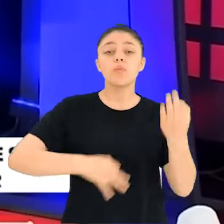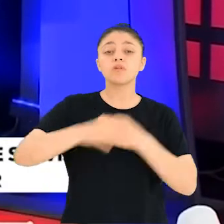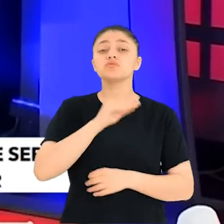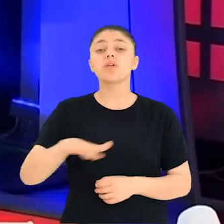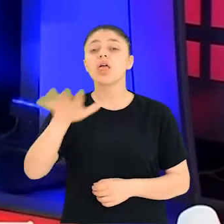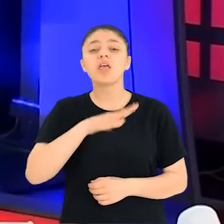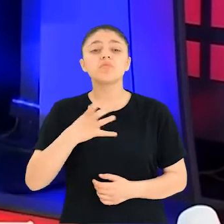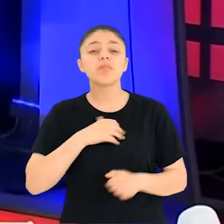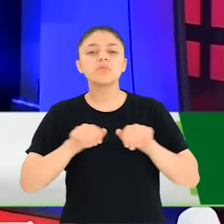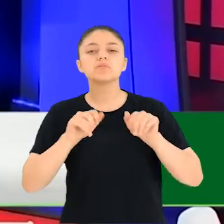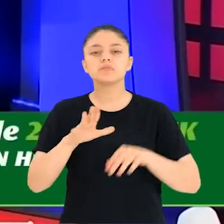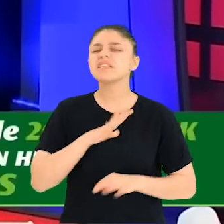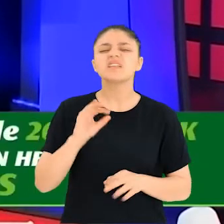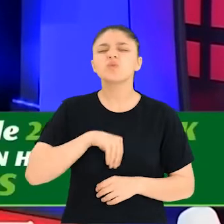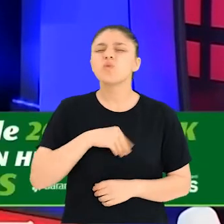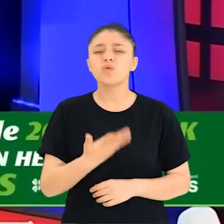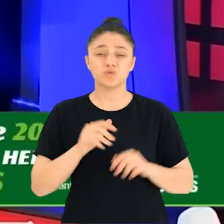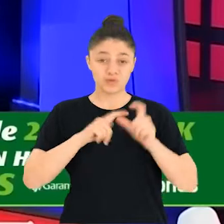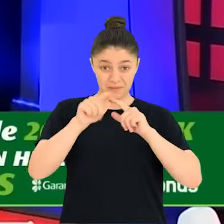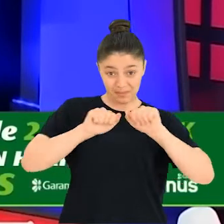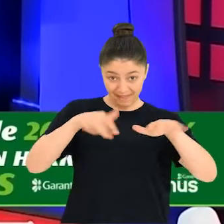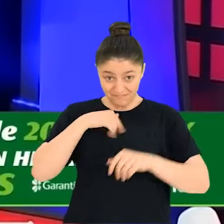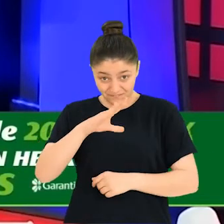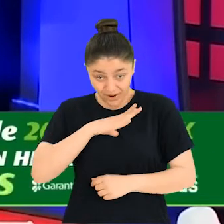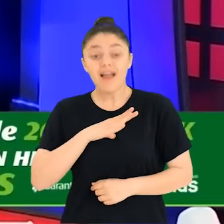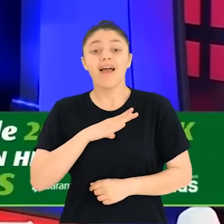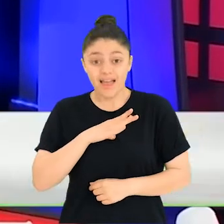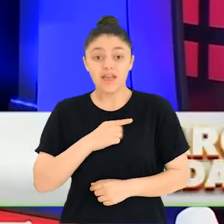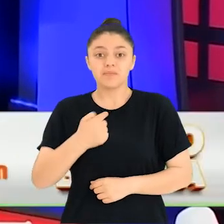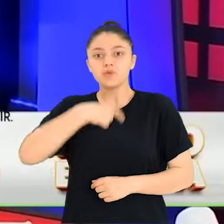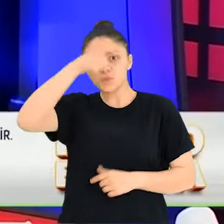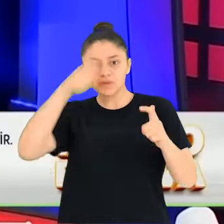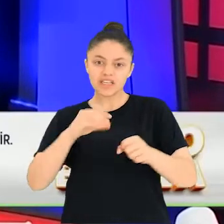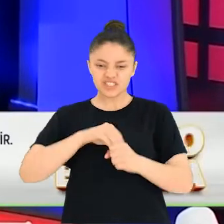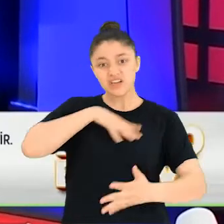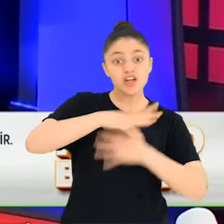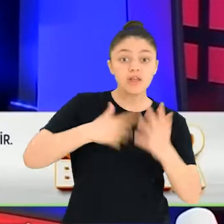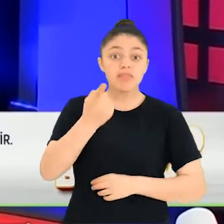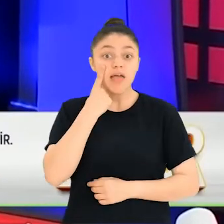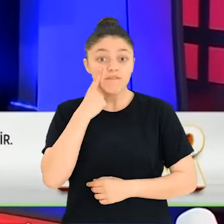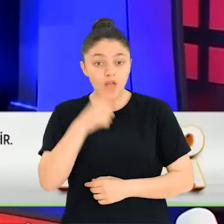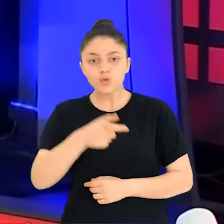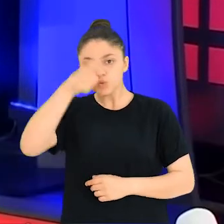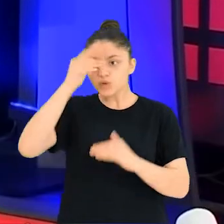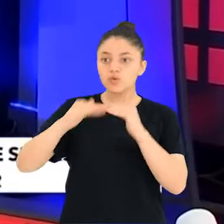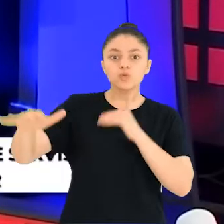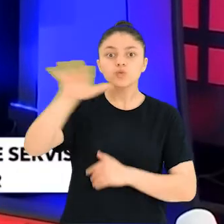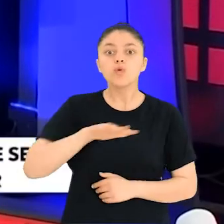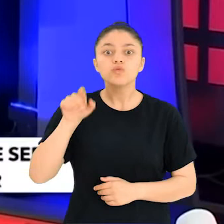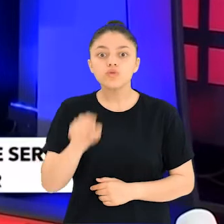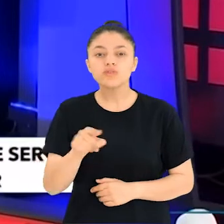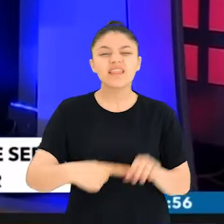çocuklarının paylaşımları var. Zannediyorlar ki sosyal medya üzerinden bunu yaparsak, bunu sağlarsak biz Türkiye'yi karıştırırız. Hükümeti ve Türkiye'nin kamu